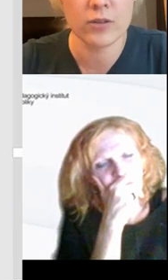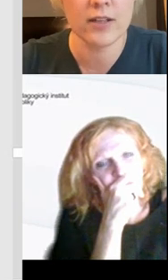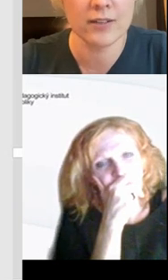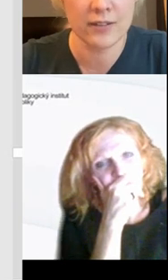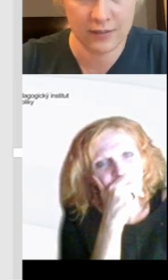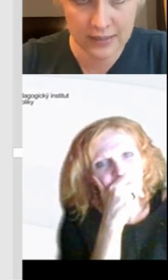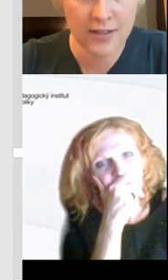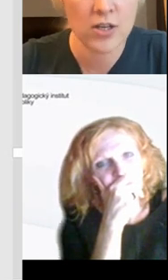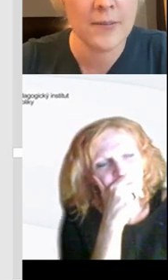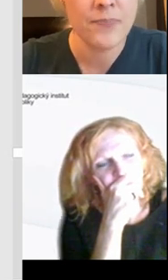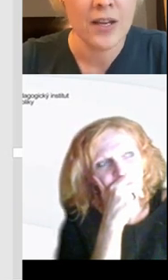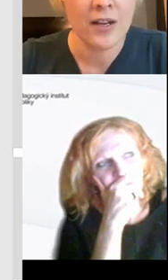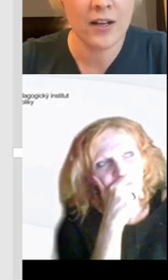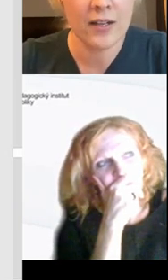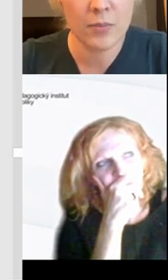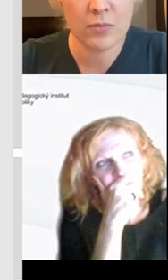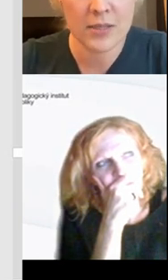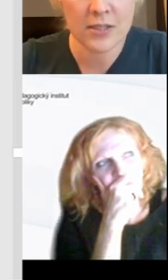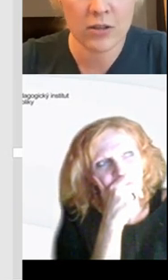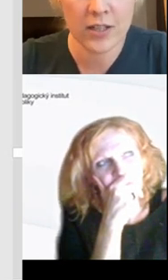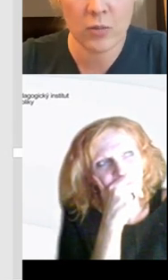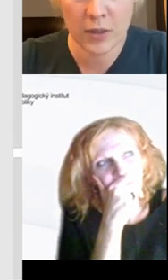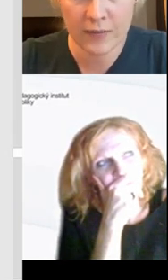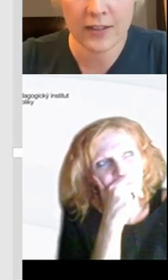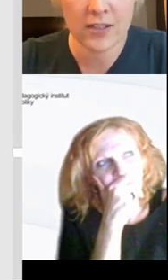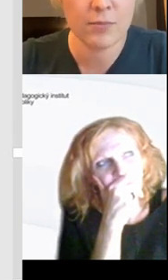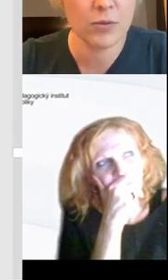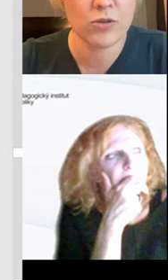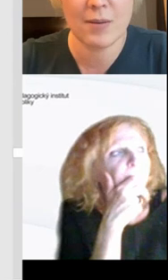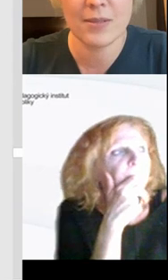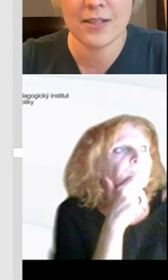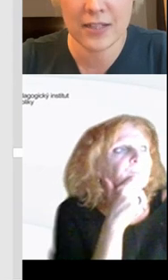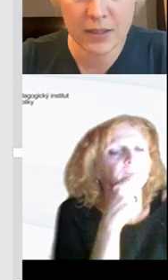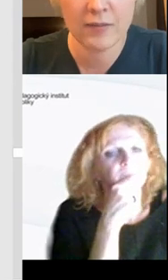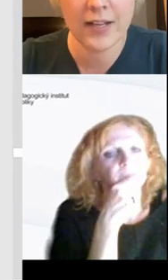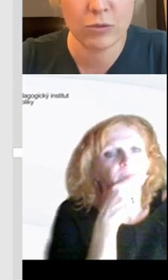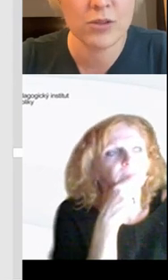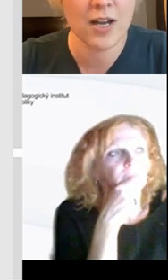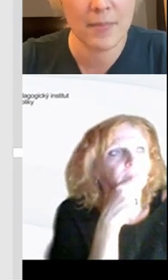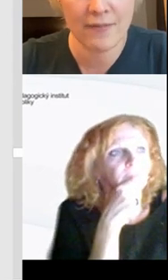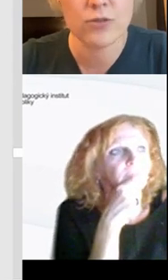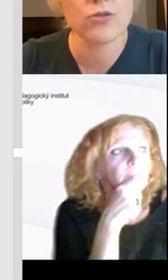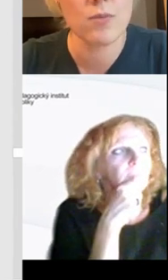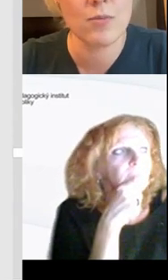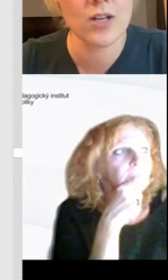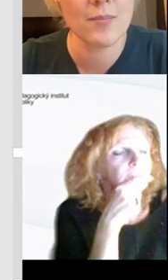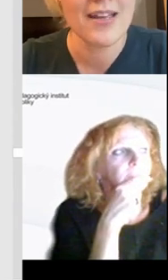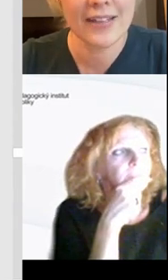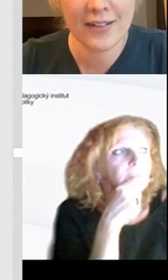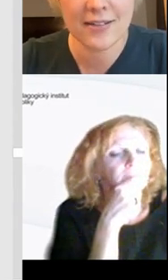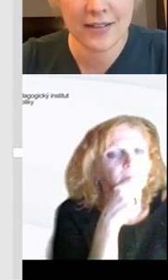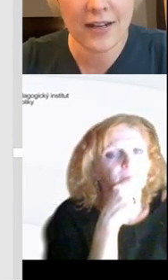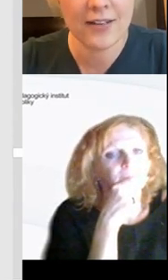stáhnout. volně ke stažení. Jenom pokud byste ho chtěli kopírovat, tak vás poprosím, abyste respektovali autorská práva, což je